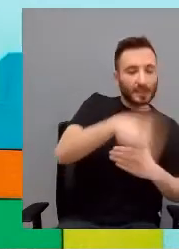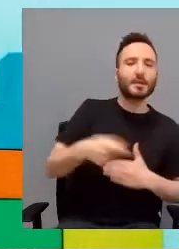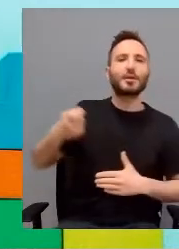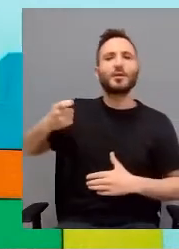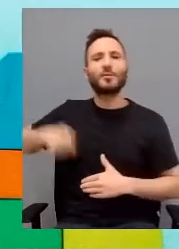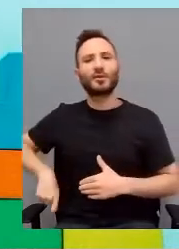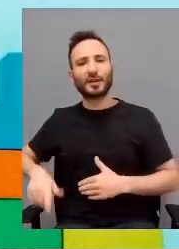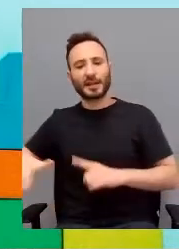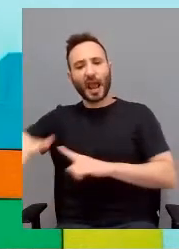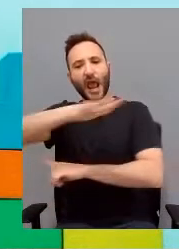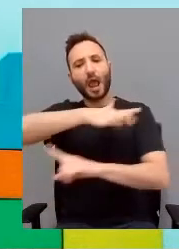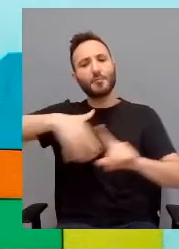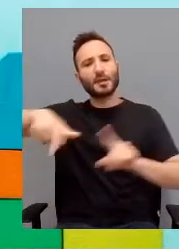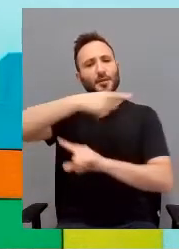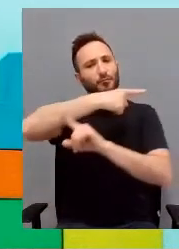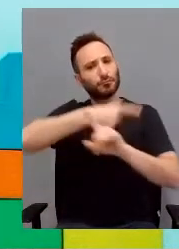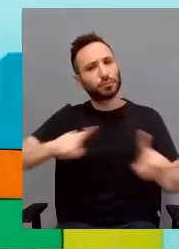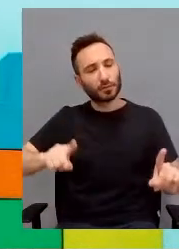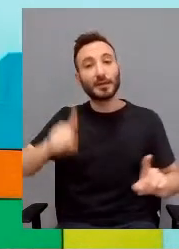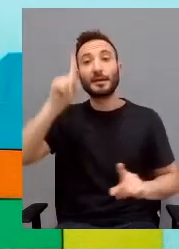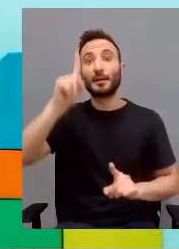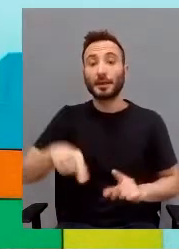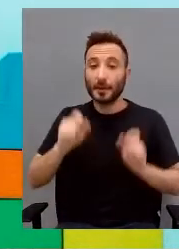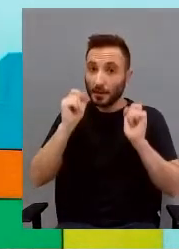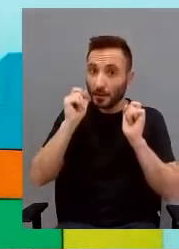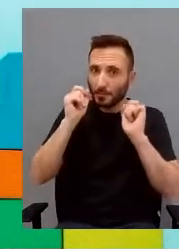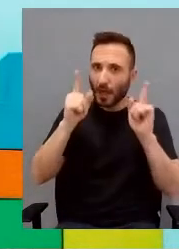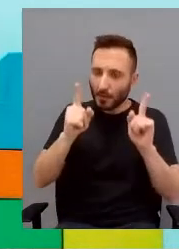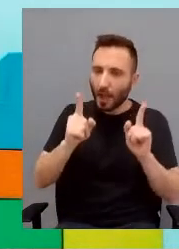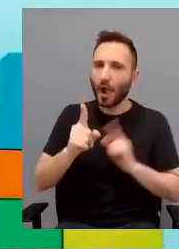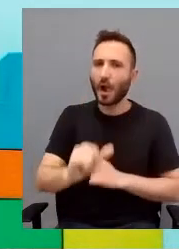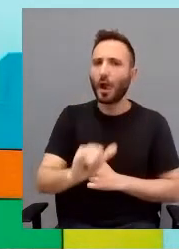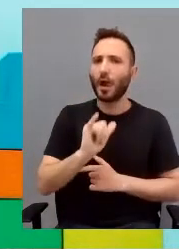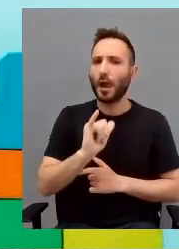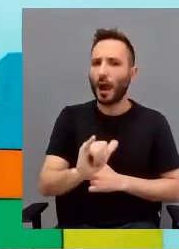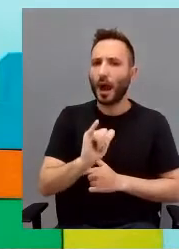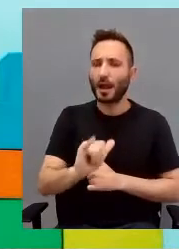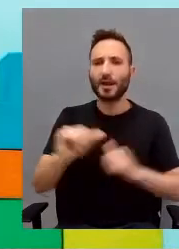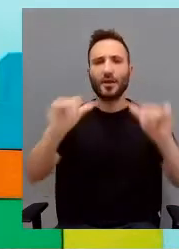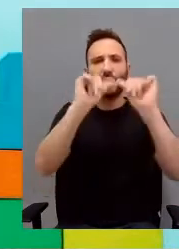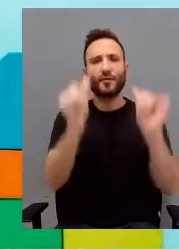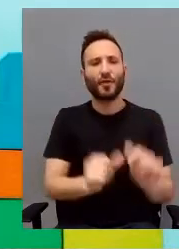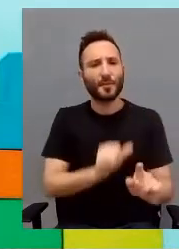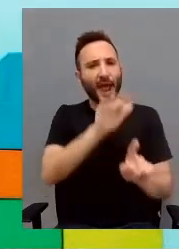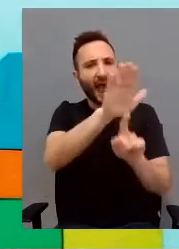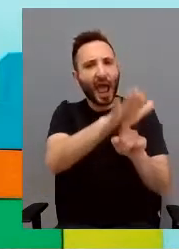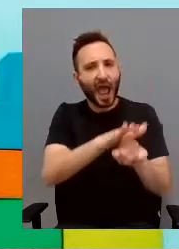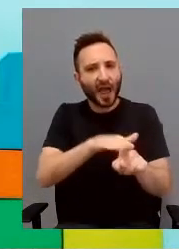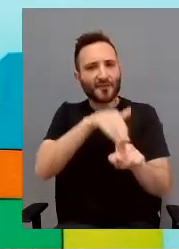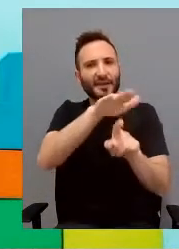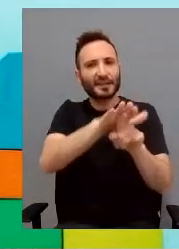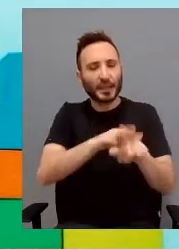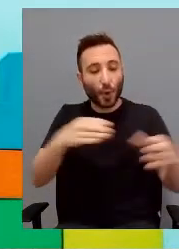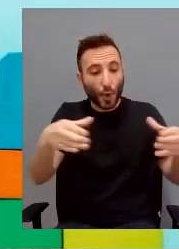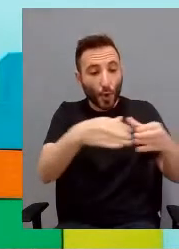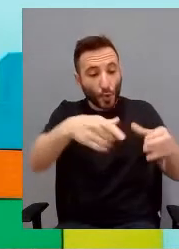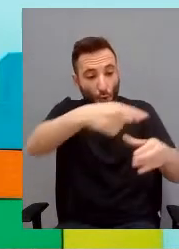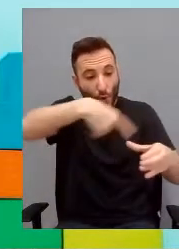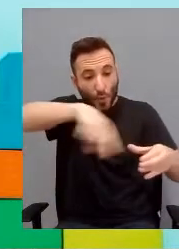e abbiamo visto che se c'è un marco affettivo importante nel gruppo di